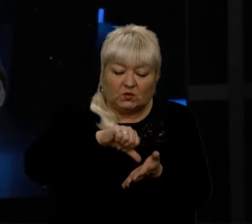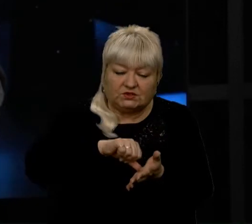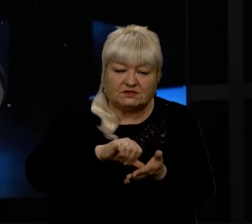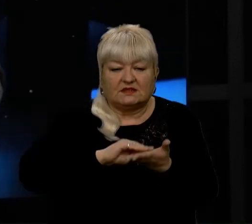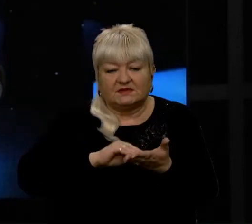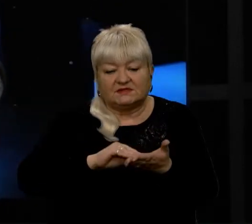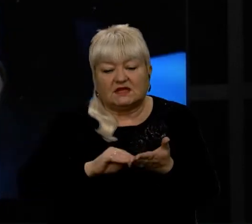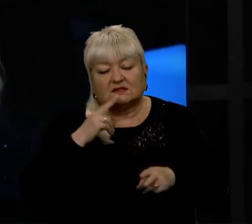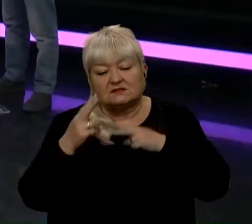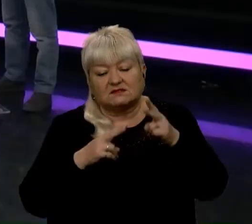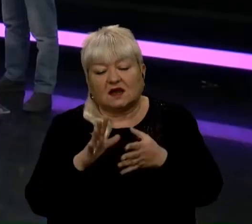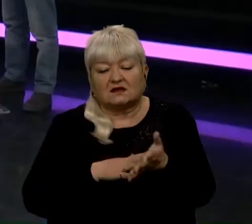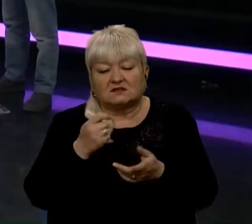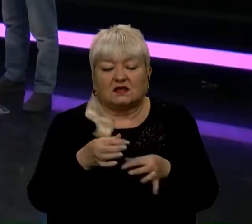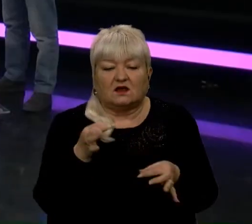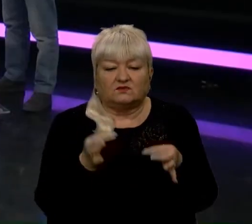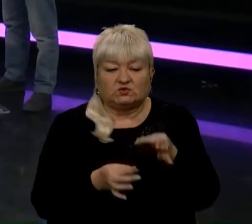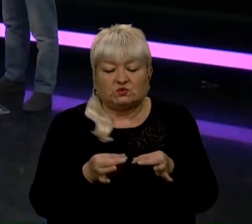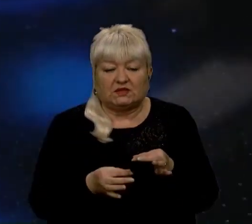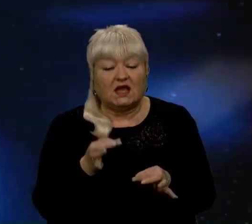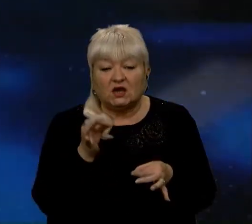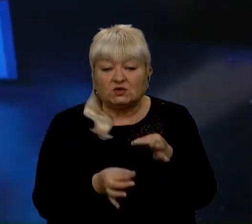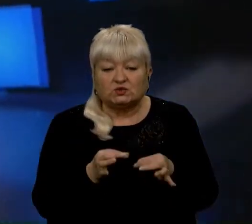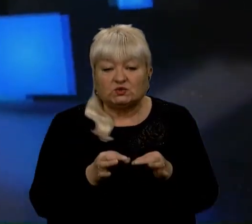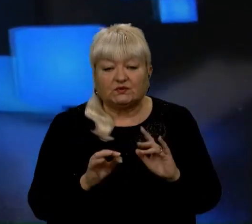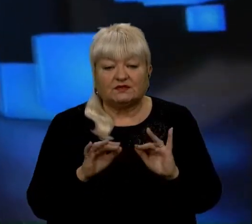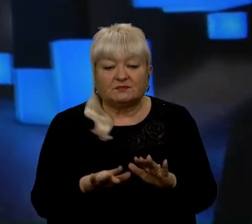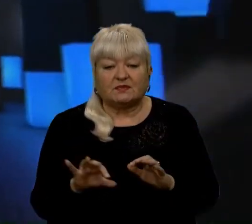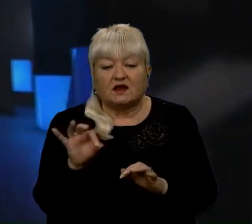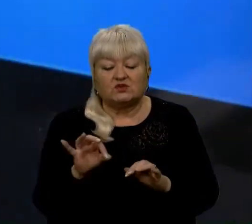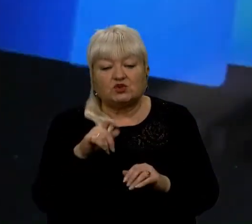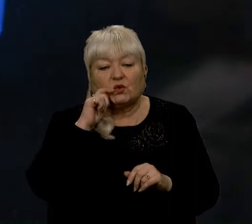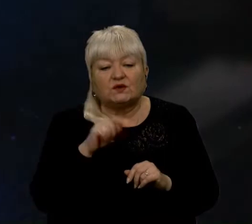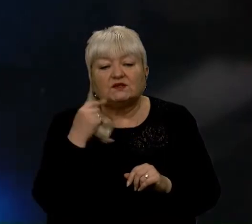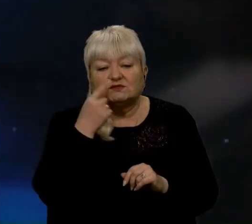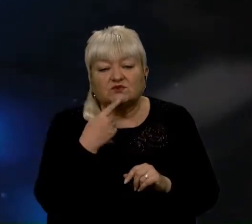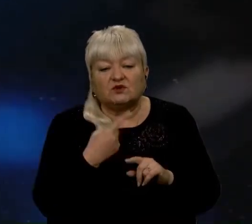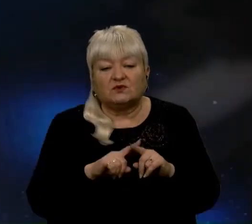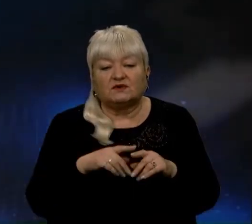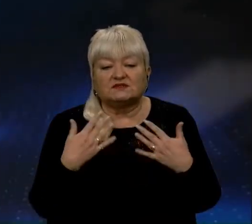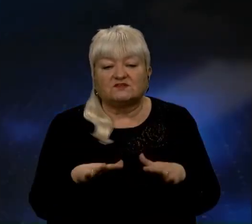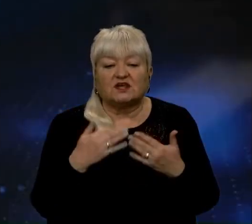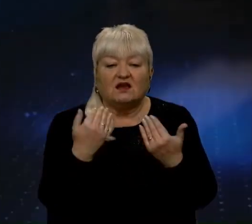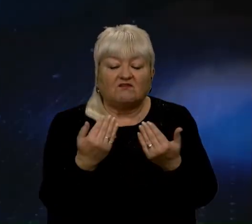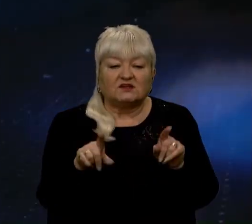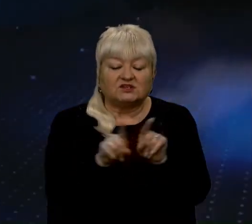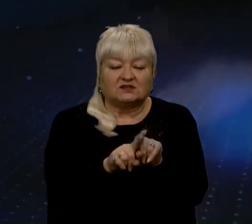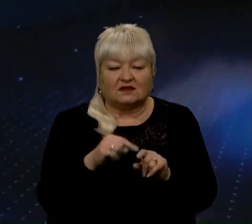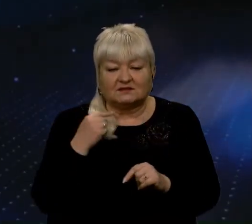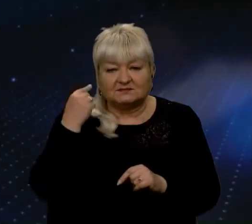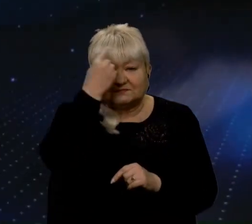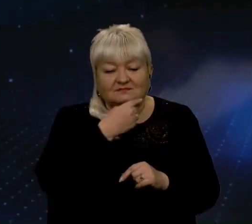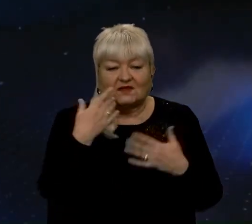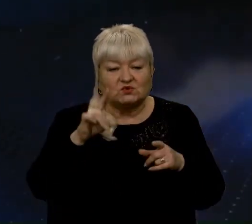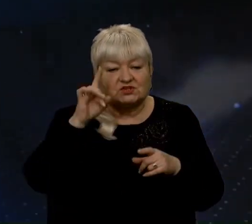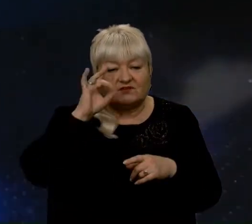заяв в суді. Власне, судові справи щодо української мови – це вже ваша така візитівка. Ви вже відомі за цим